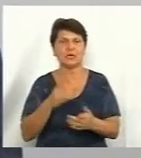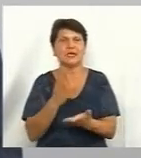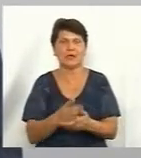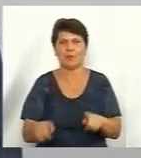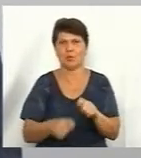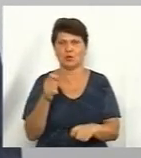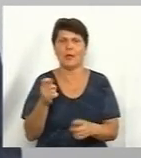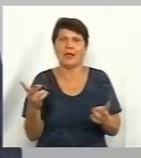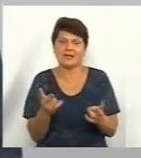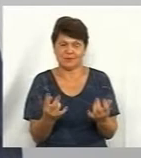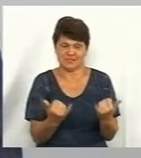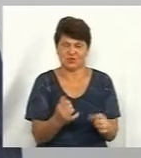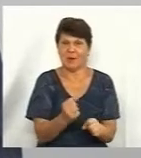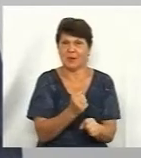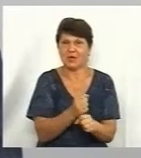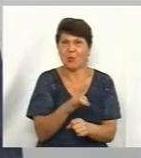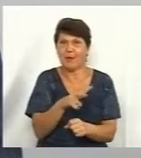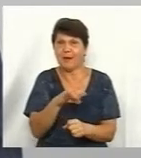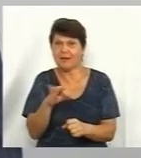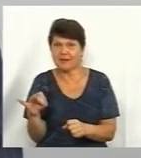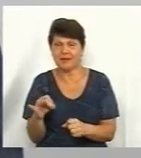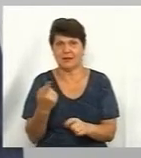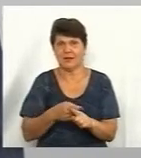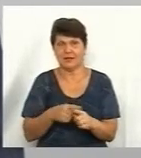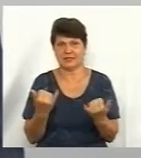переробляти. На сьогоднішній день це закон чинний і він діє.